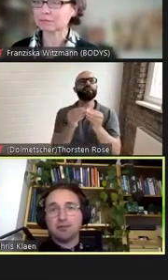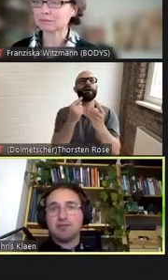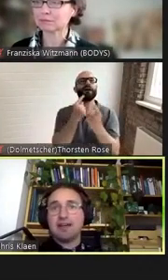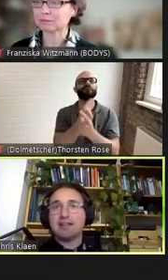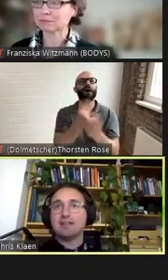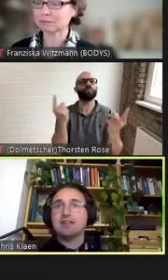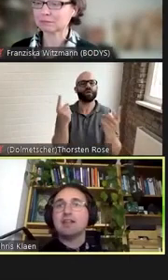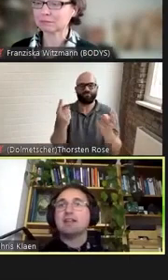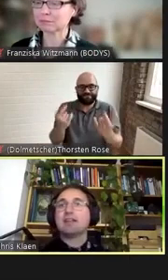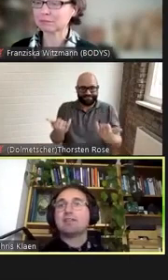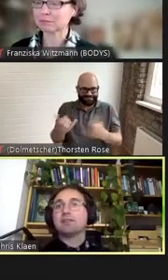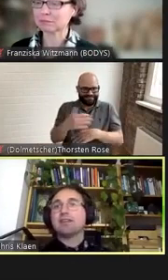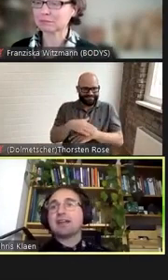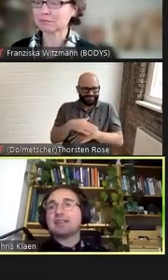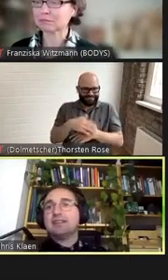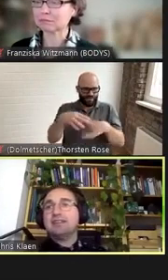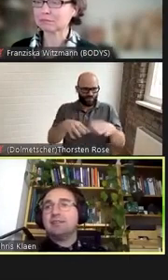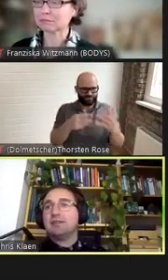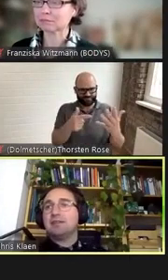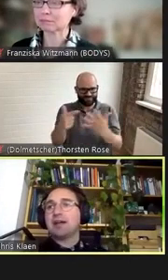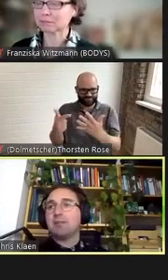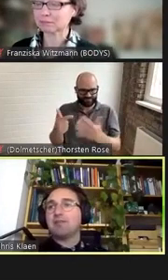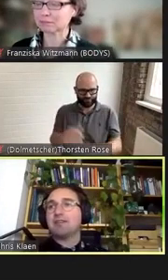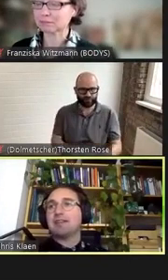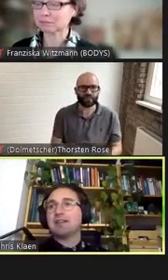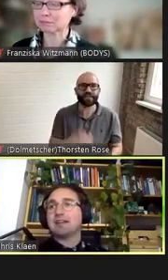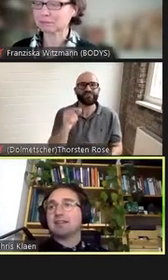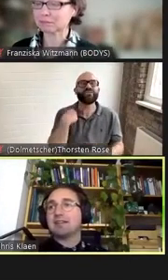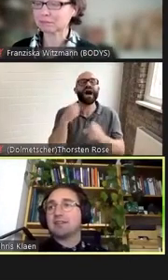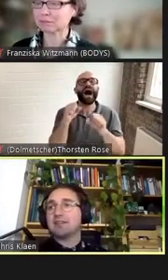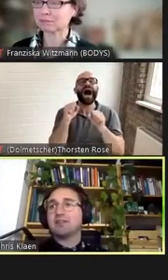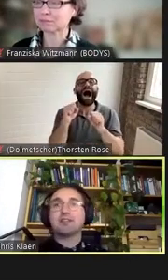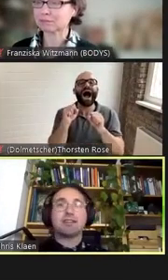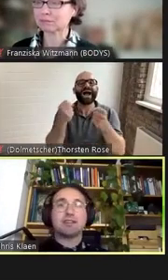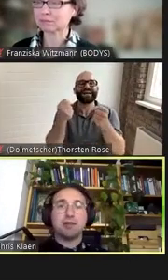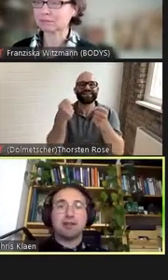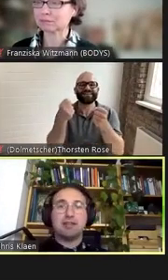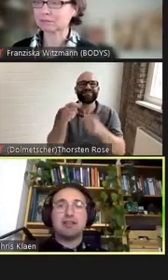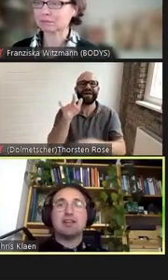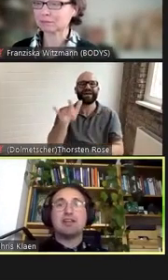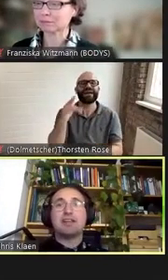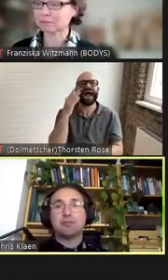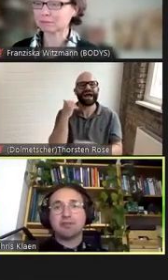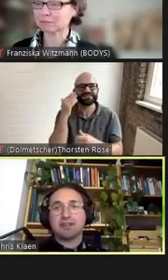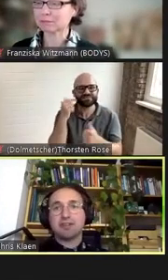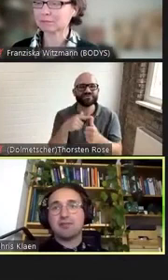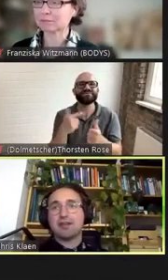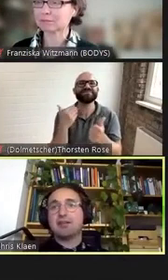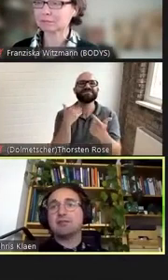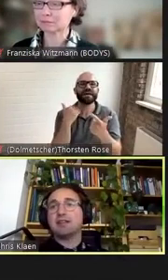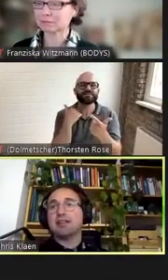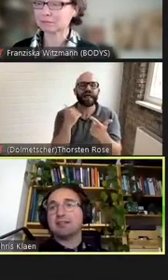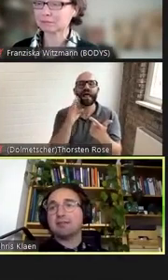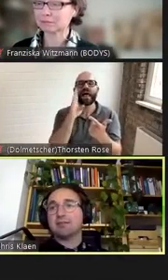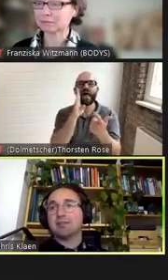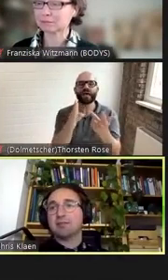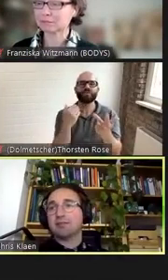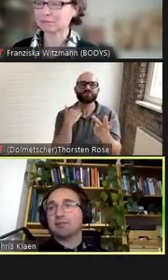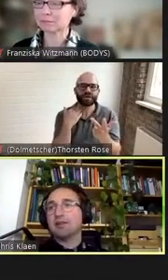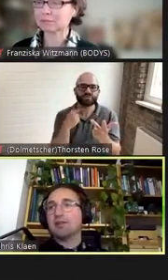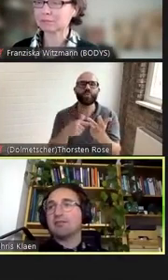Zeitpunkt wäre dass wir uns aktiv dem Kampf gegen rassische sexuelle heterosexuelle und